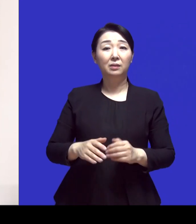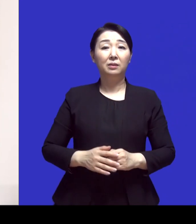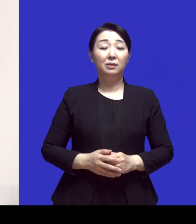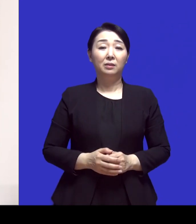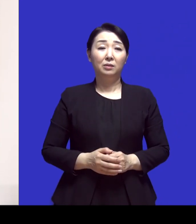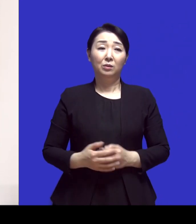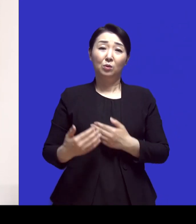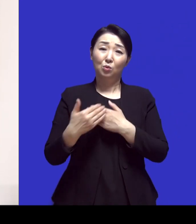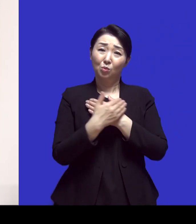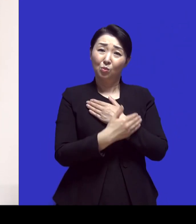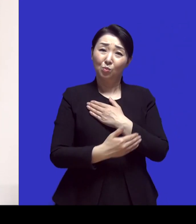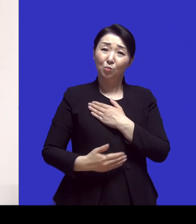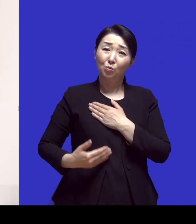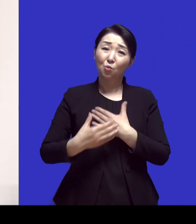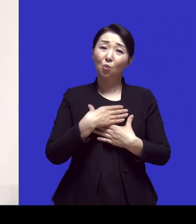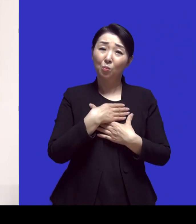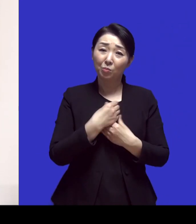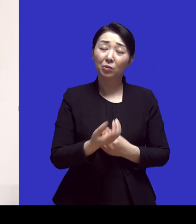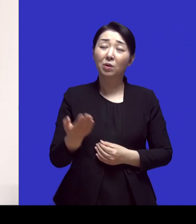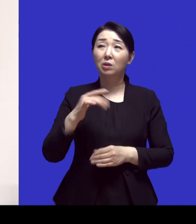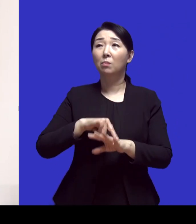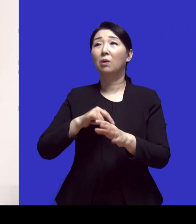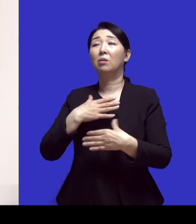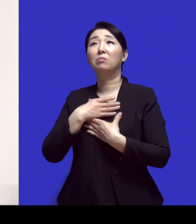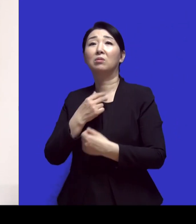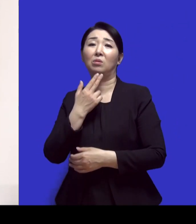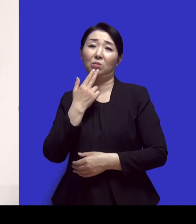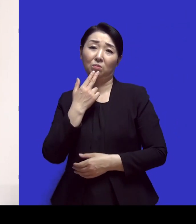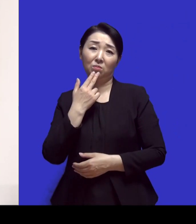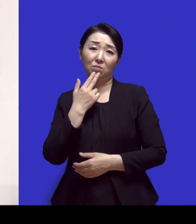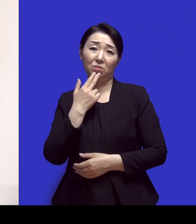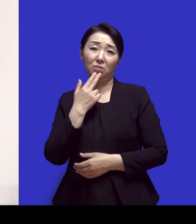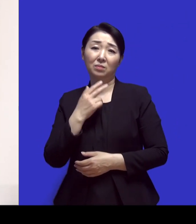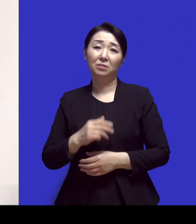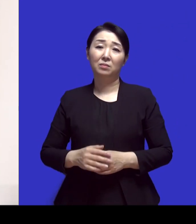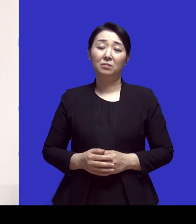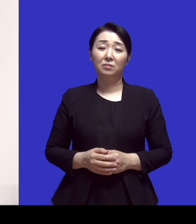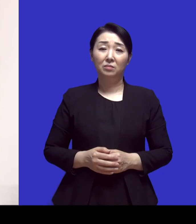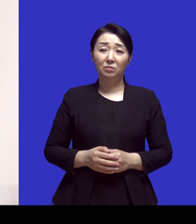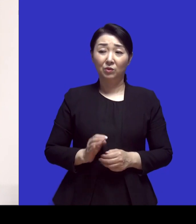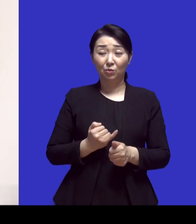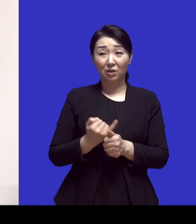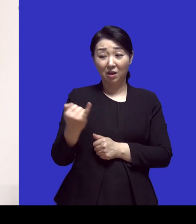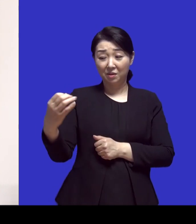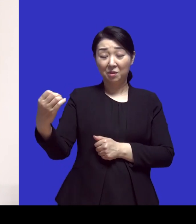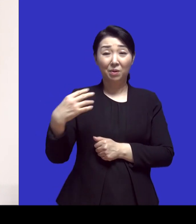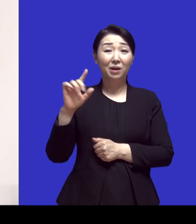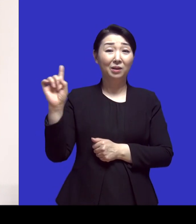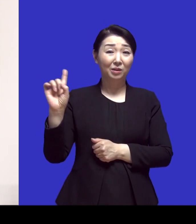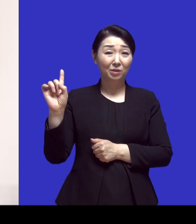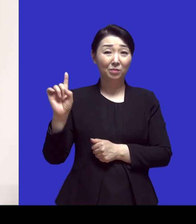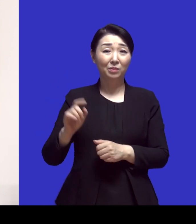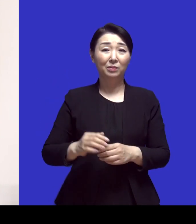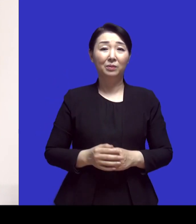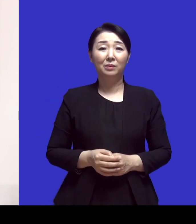몸은 되게 편한데 마음이 편하지 않은 거예요 아내가 저보고 뭐라고 그랬냐면